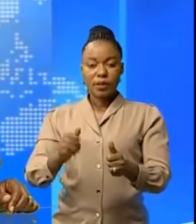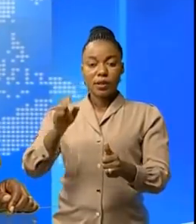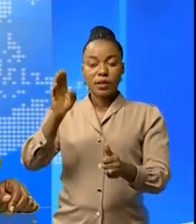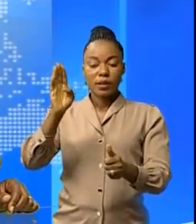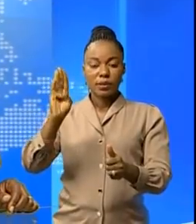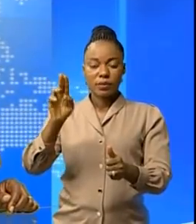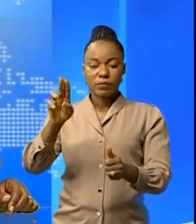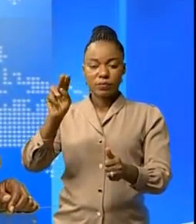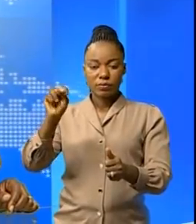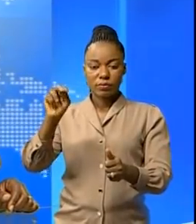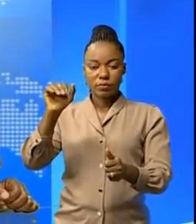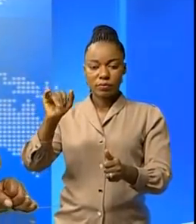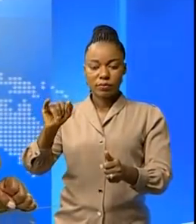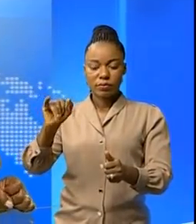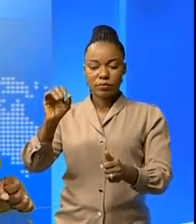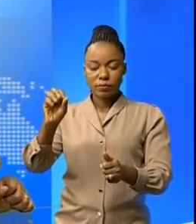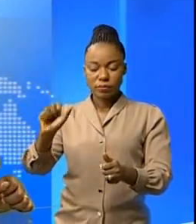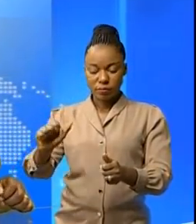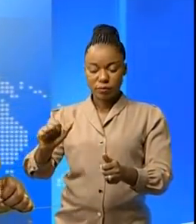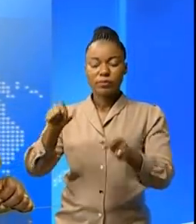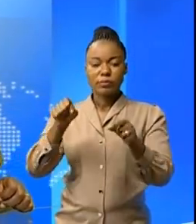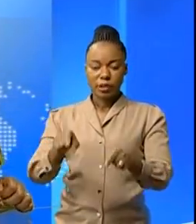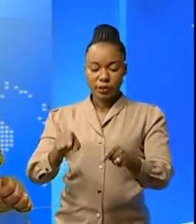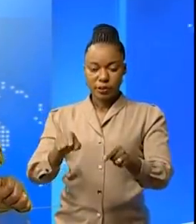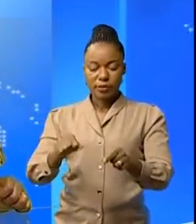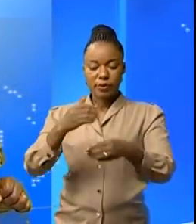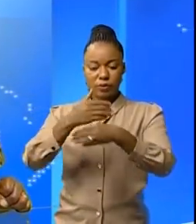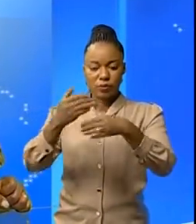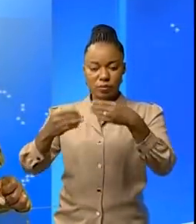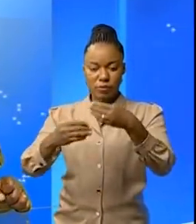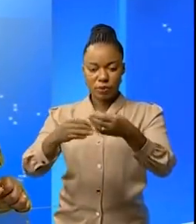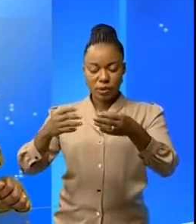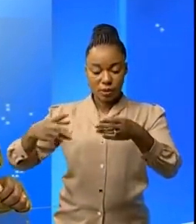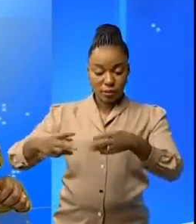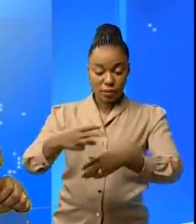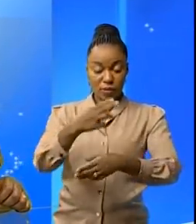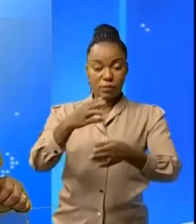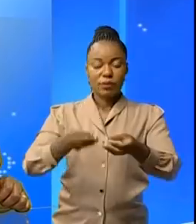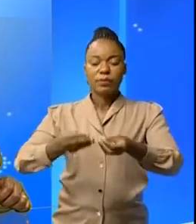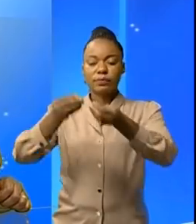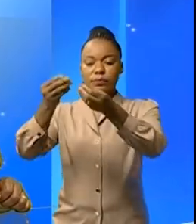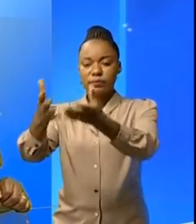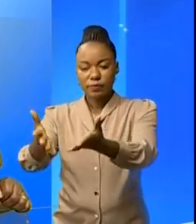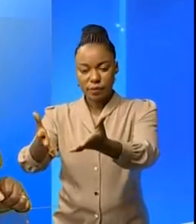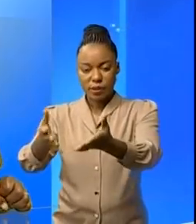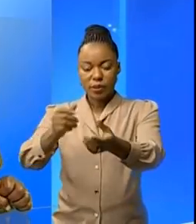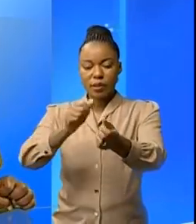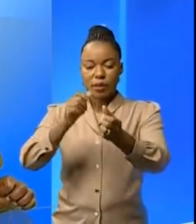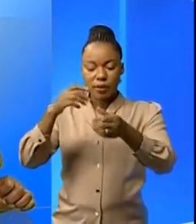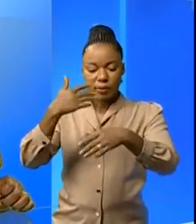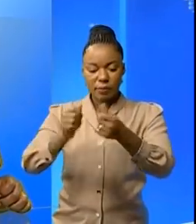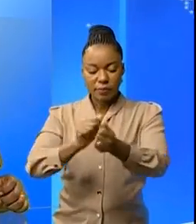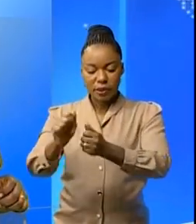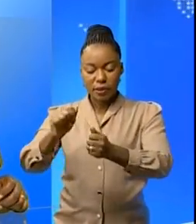bâtiment administratif vétuste. La cérémonie de la remise de l'ouvrage a été présidée par les vice-gouverneurs